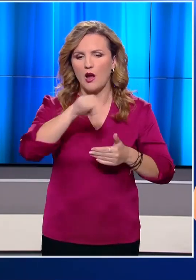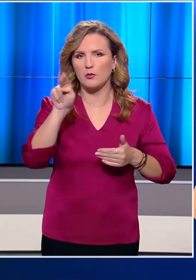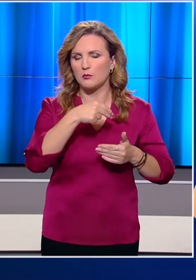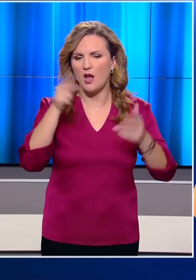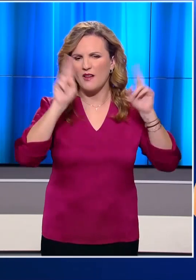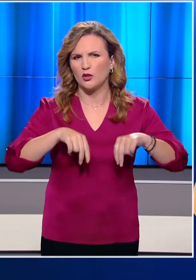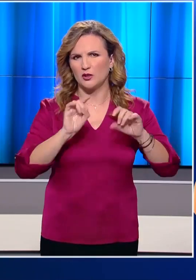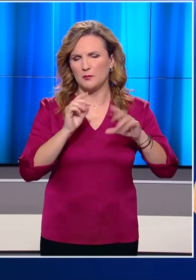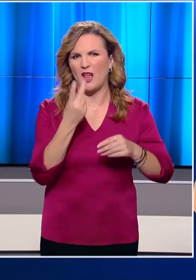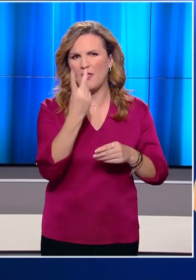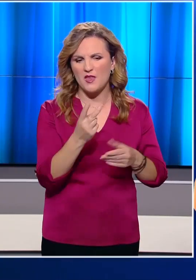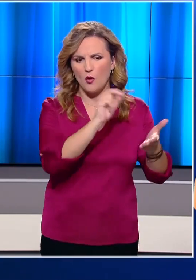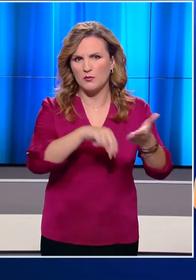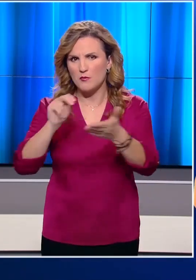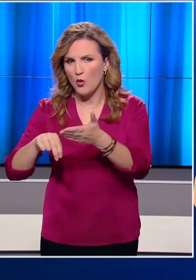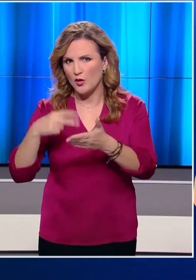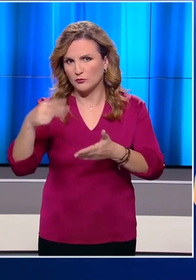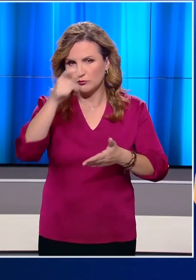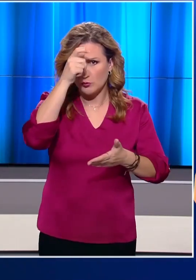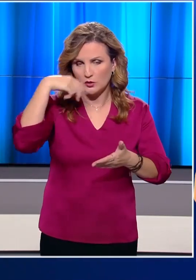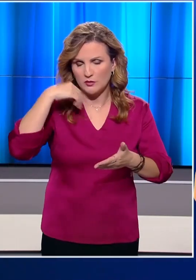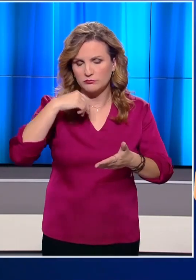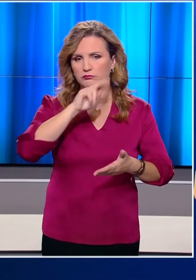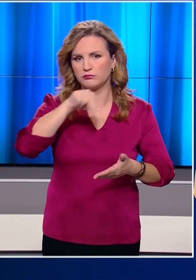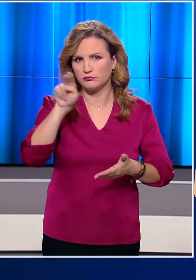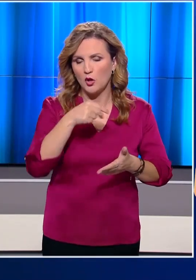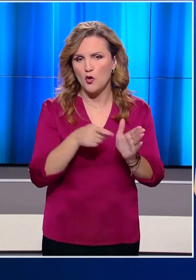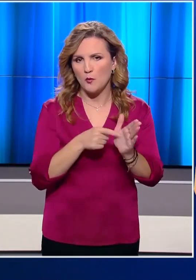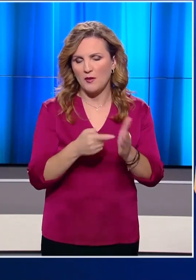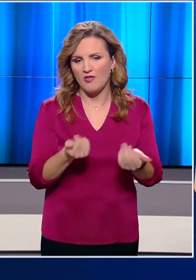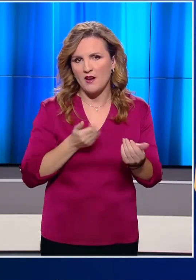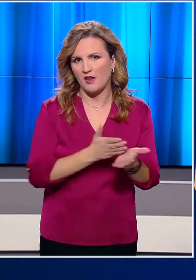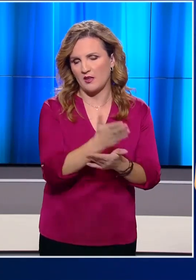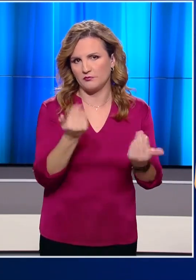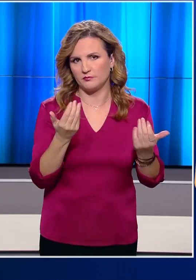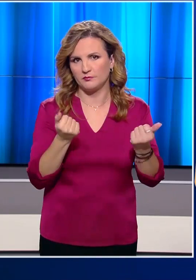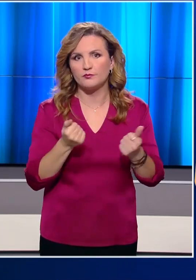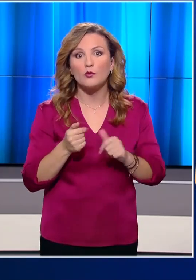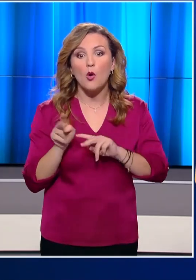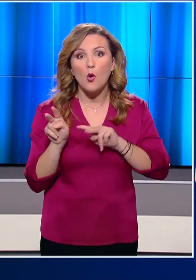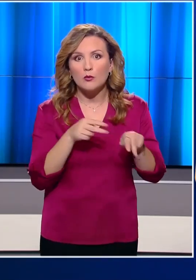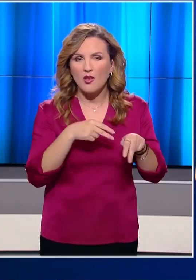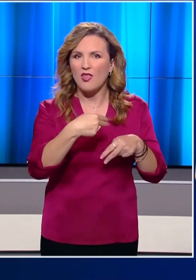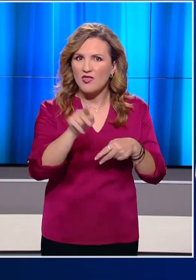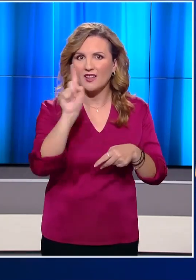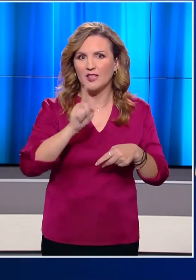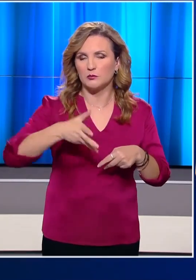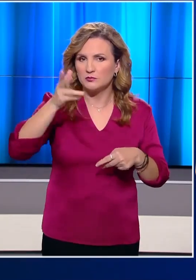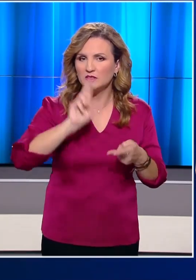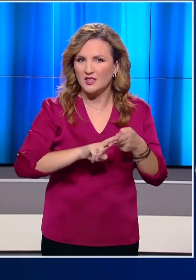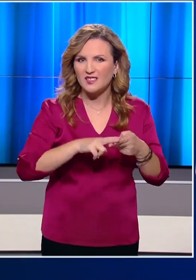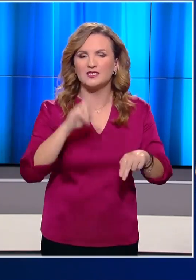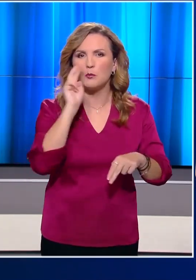αναγνωρίσει τα δύο μνημόνια κατανόησης, τα θεωρία άκυρα και χωρίς νομική ισχύ. Τα βλέμματα τώρα είναι στραμμένα στη συναντήση του Έλληνα Πρωθυπουργού με τους